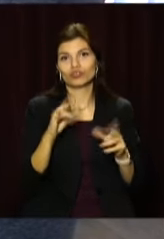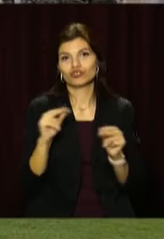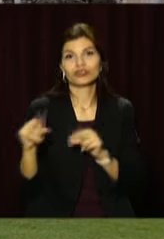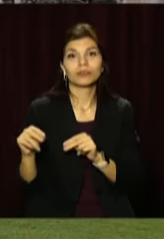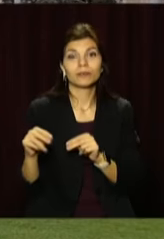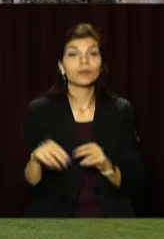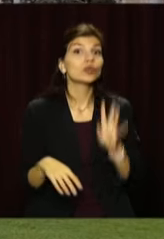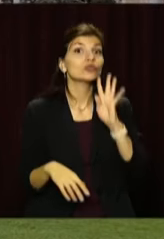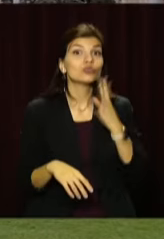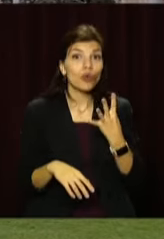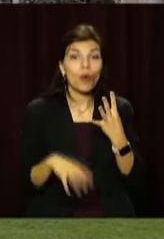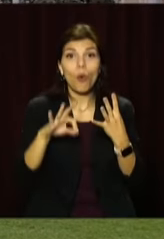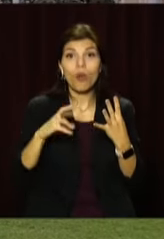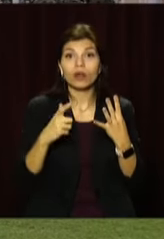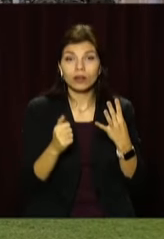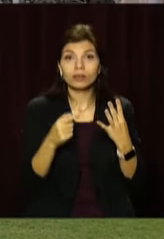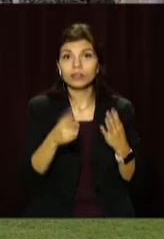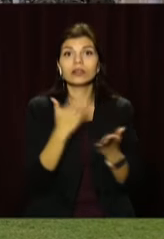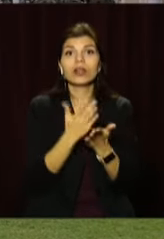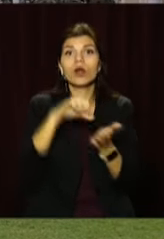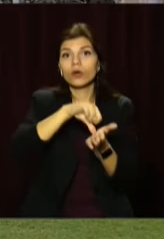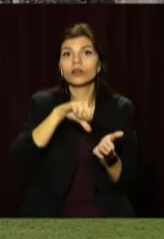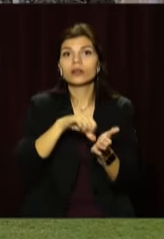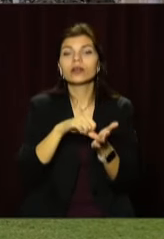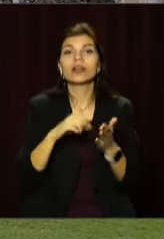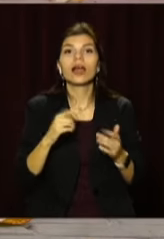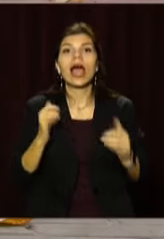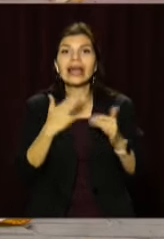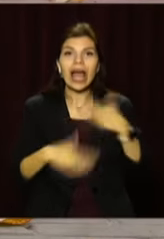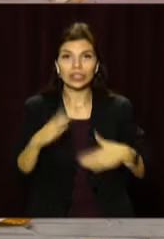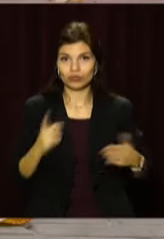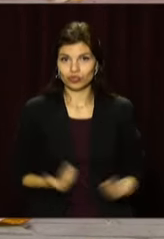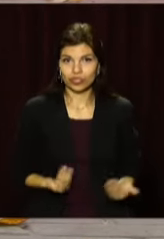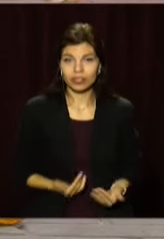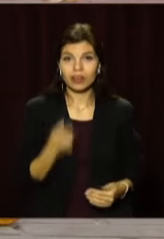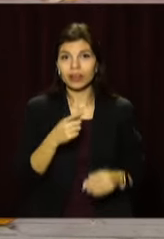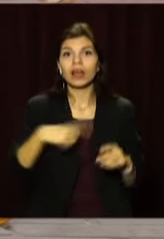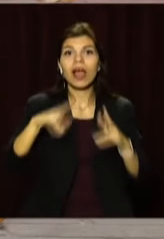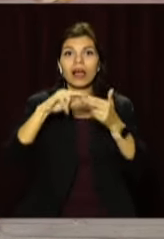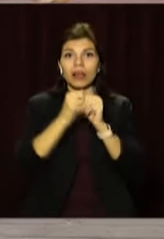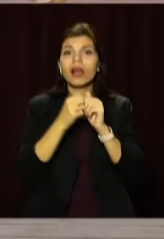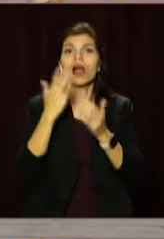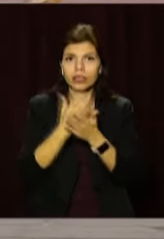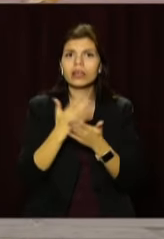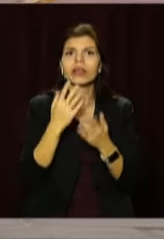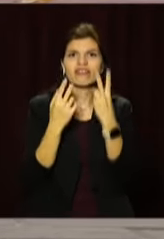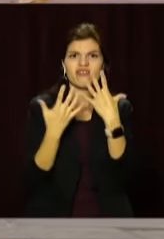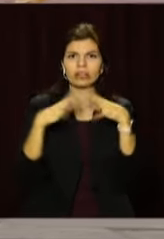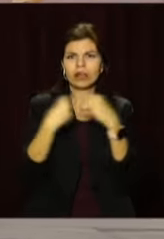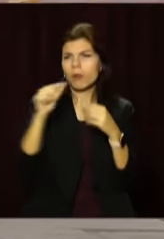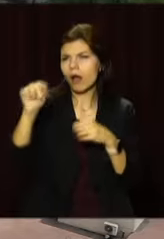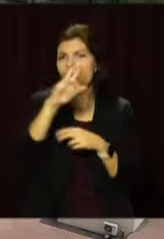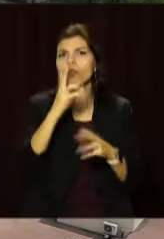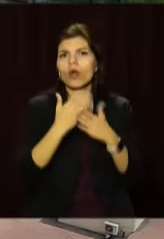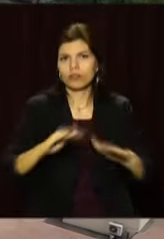щастя. Чотири роки Ольга Майорова очолює громадську організацію «Радість житих», що об'єднує 25 родин Кам'янського, де є діти з особливими